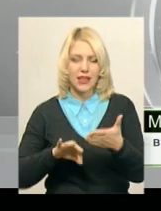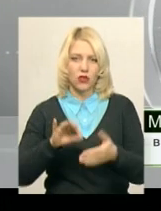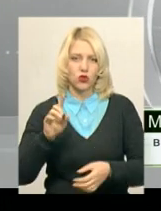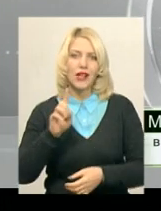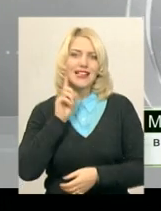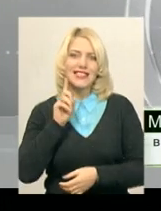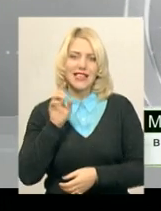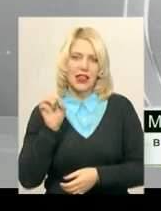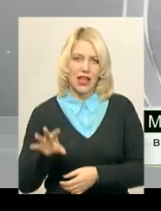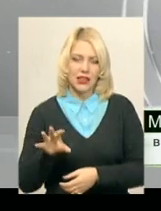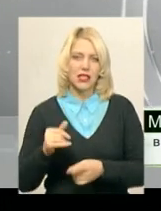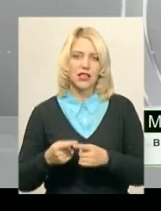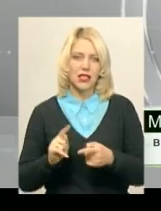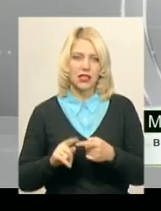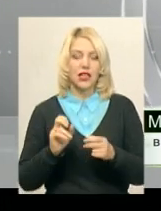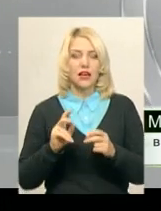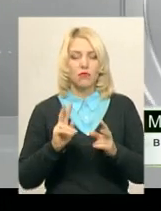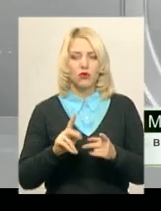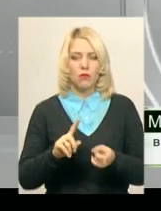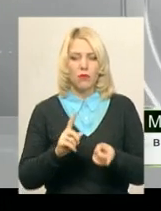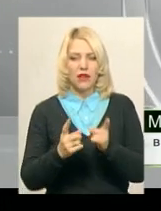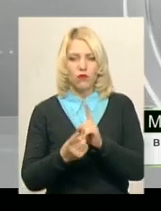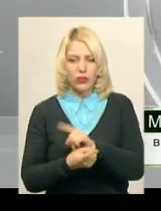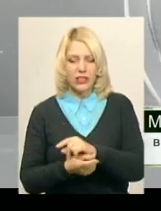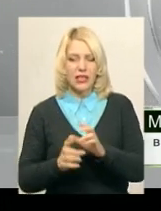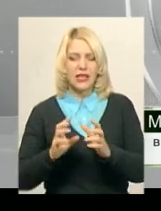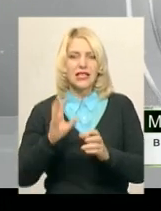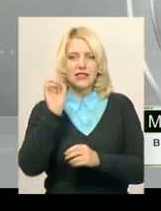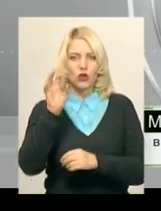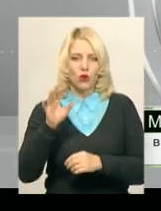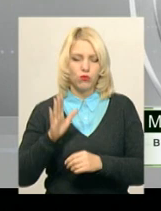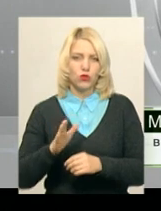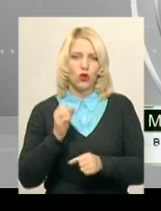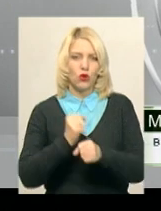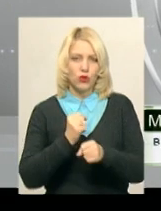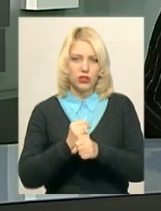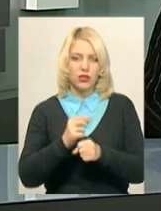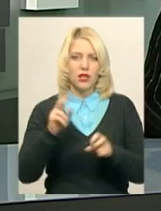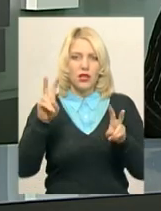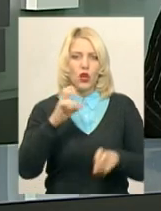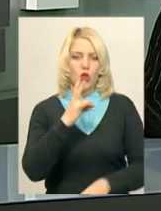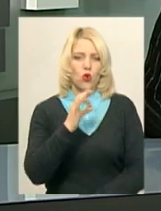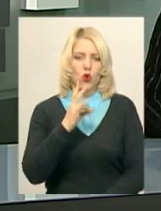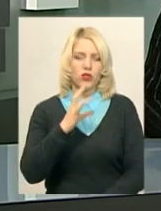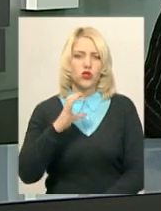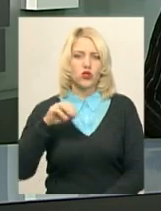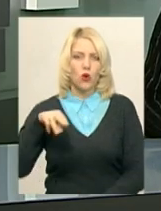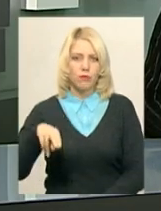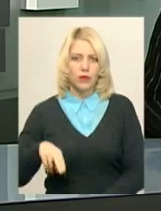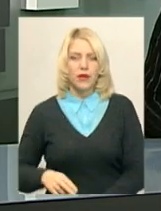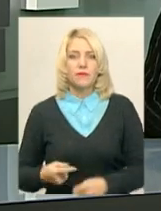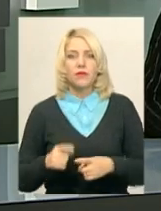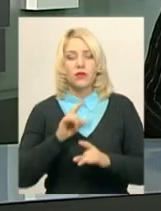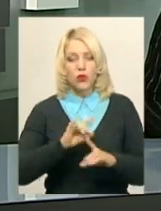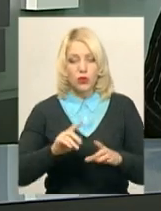самим дорученням прем'єр-міністра, як і переведення світлофорів в режим роботи нон-стоп. Микола Ваврищук